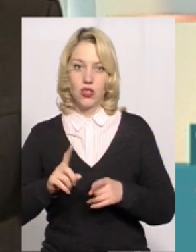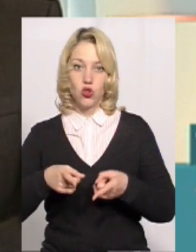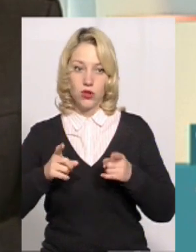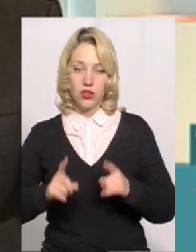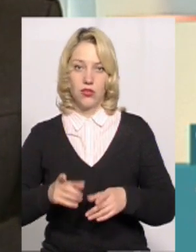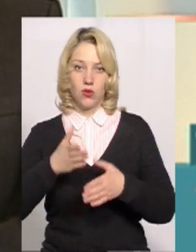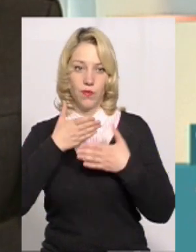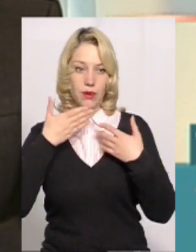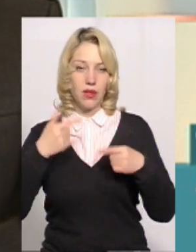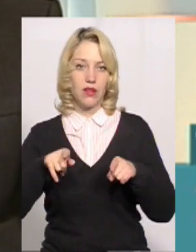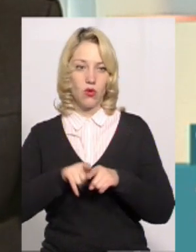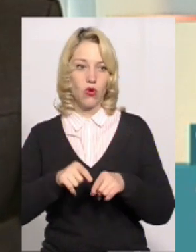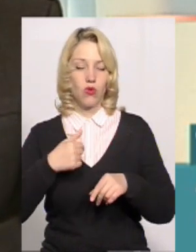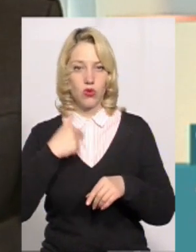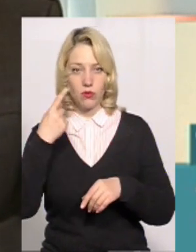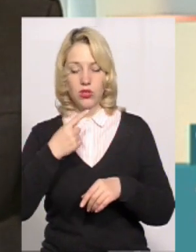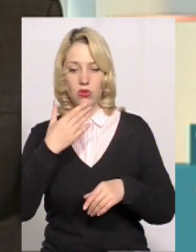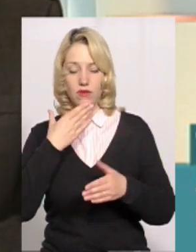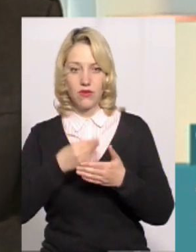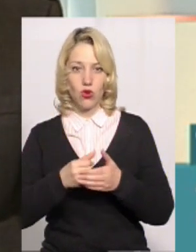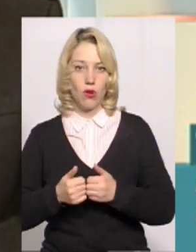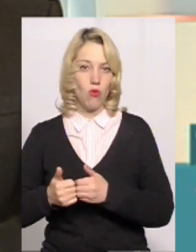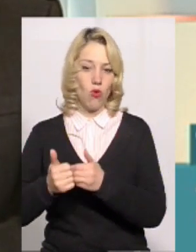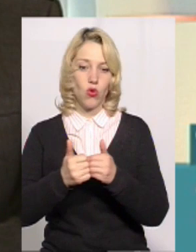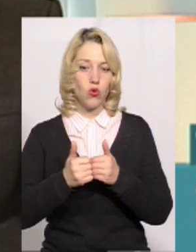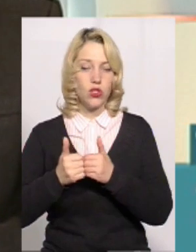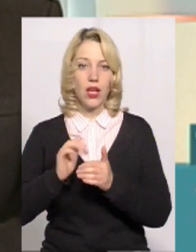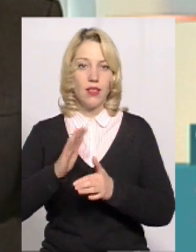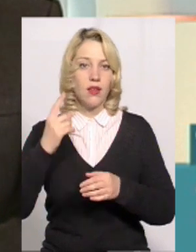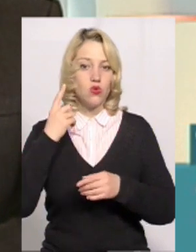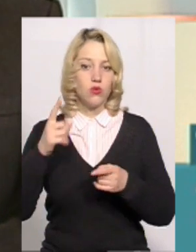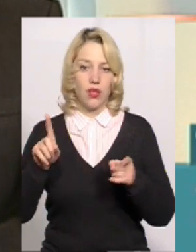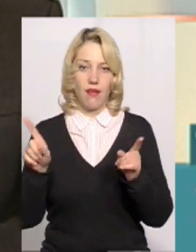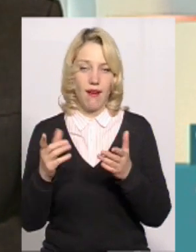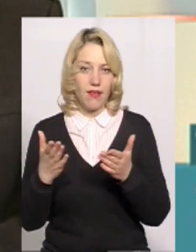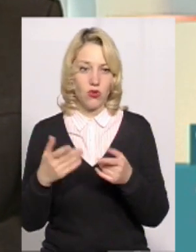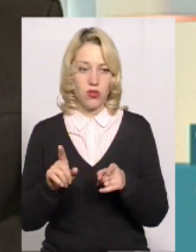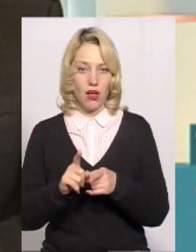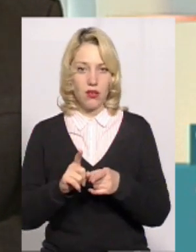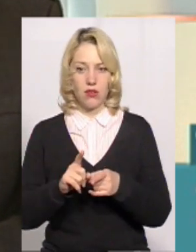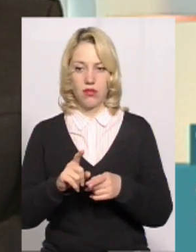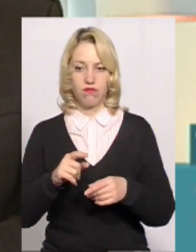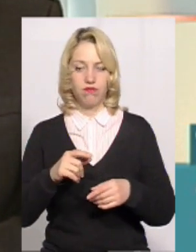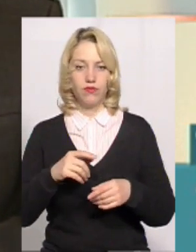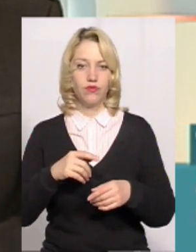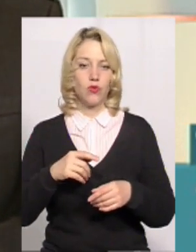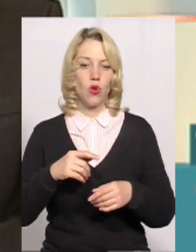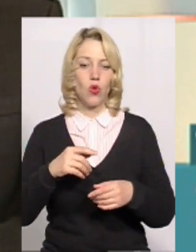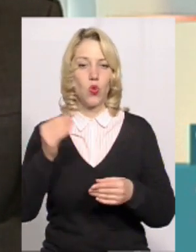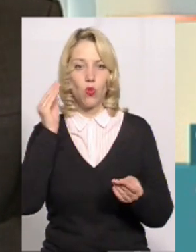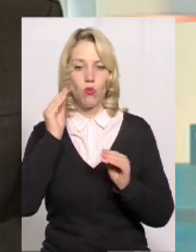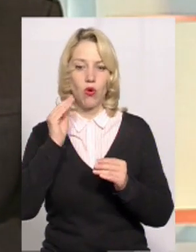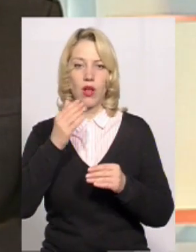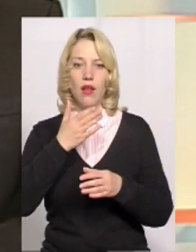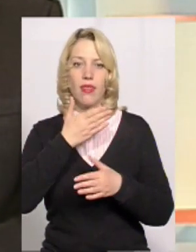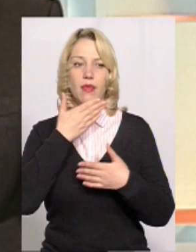що дійсно нема такого. Ну, особисто я в самооточенні не чула якихось таких кардинальних думок, що ми не підемо, тому що